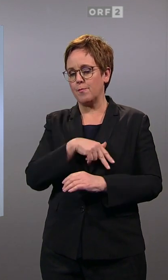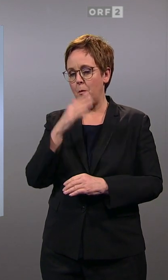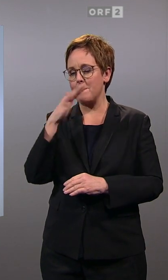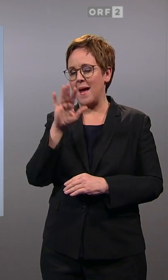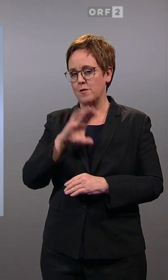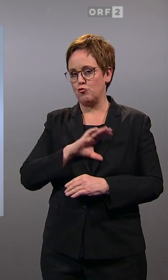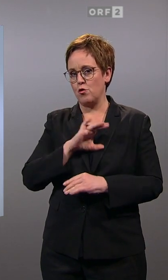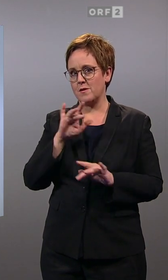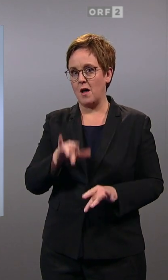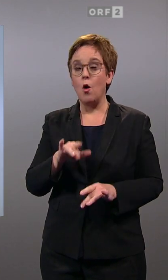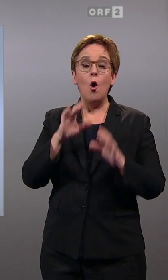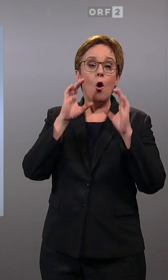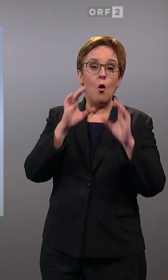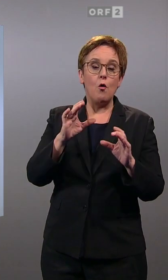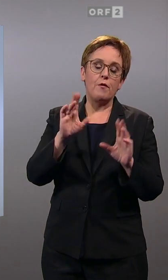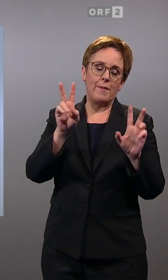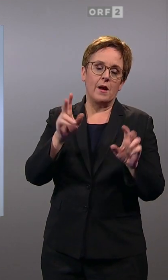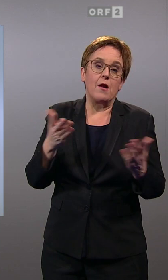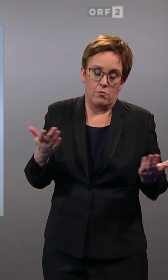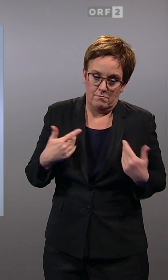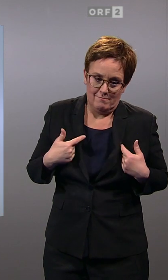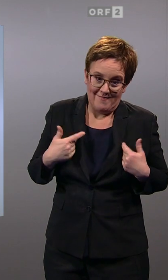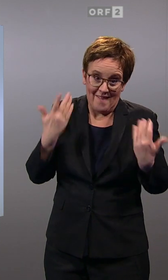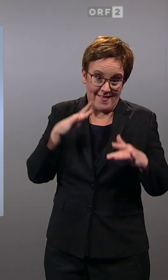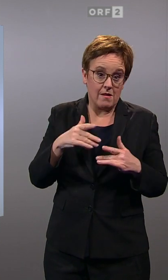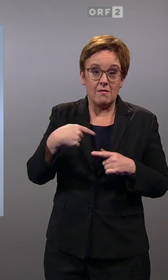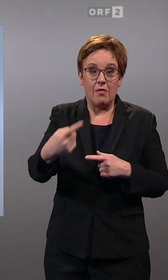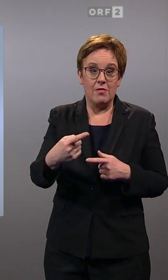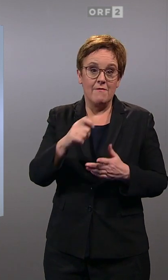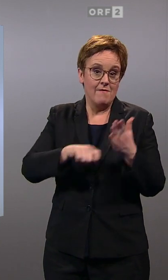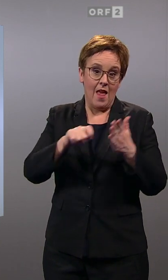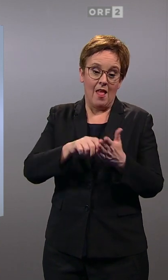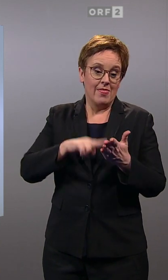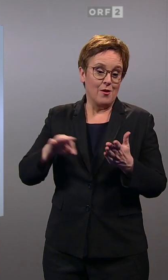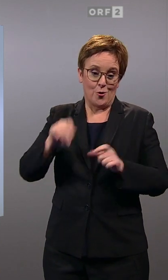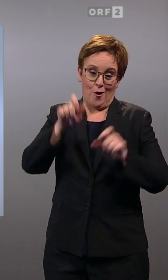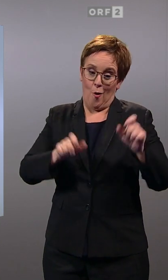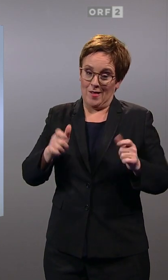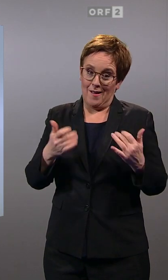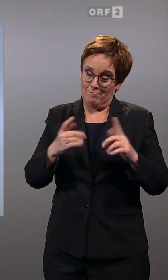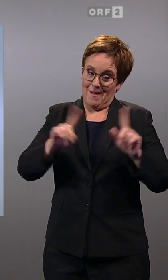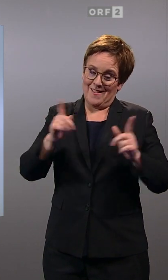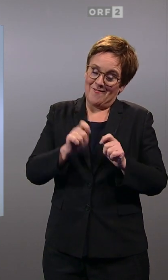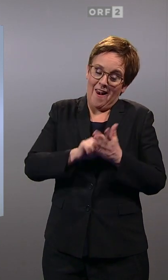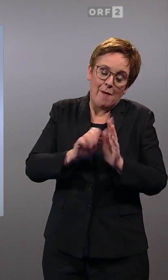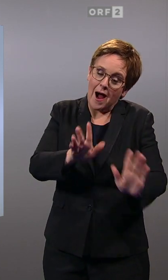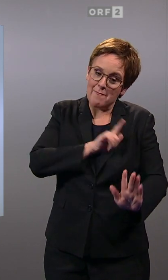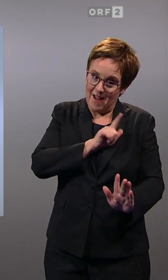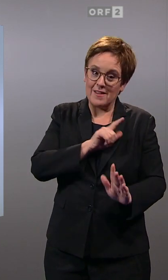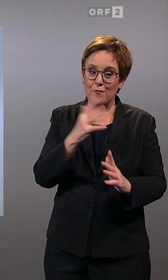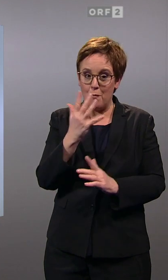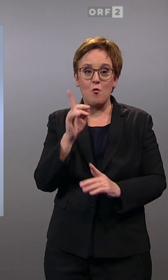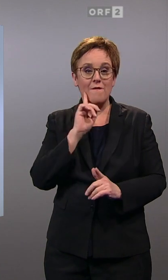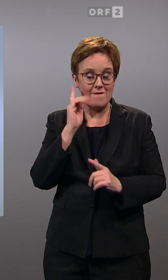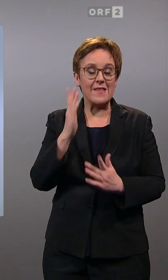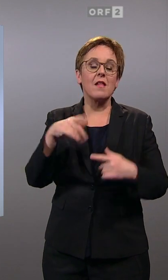heißt, ÖVP allein wird es, also wir wissen es ja noch nicht, vielleicht wählen die Niederösterreicher und Niederösterreicher ganz anders. Aber es wird wohl eine Koalition geben